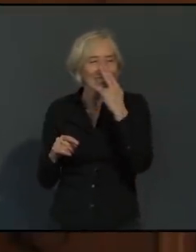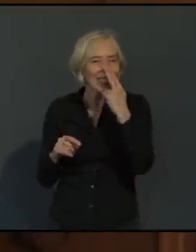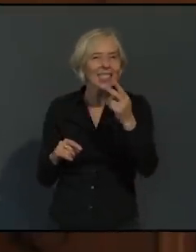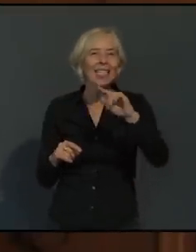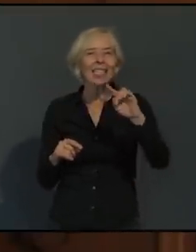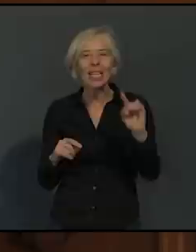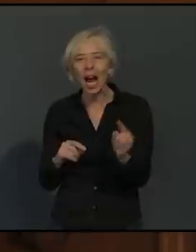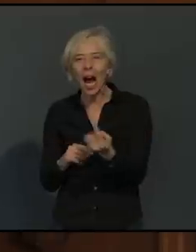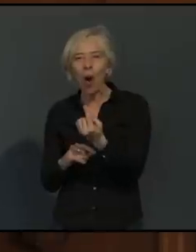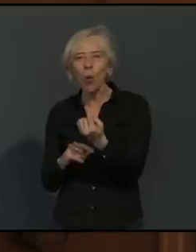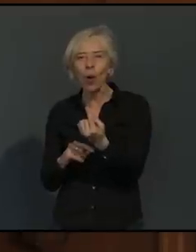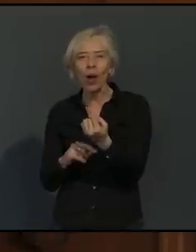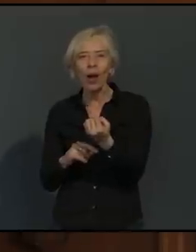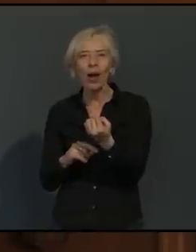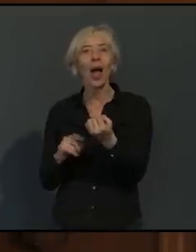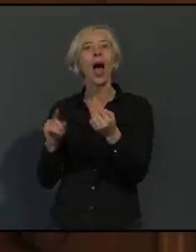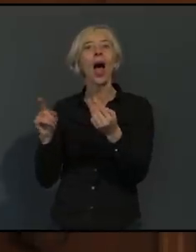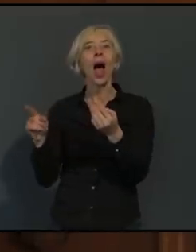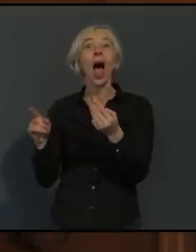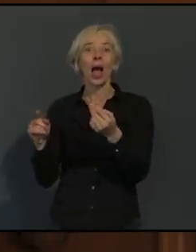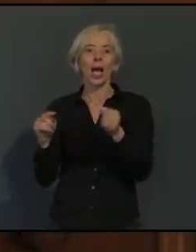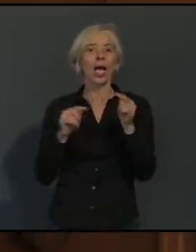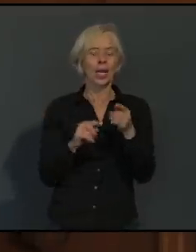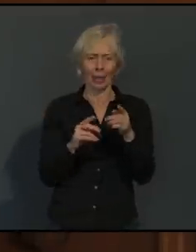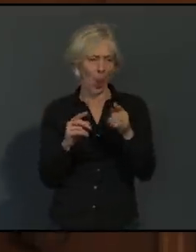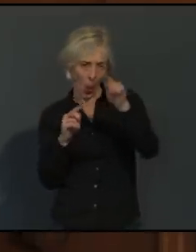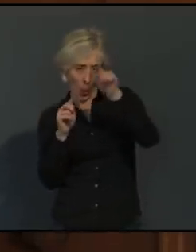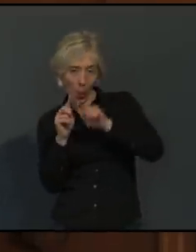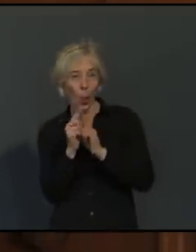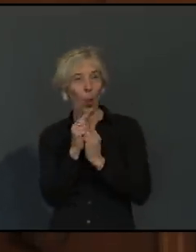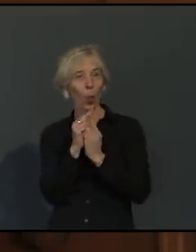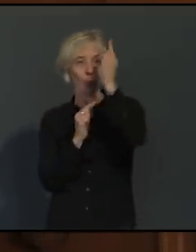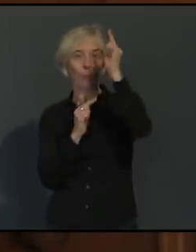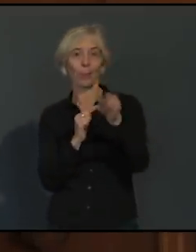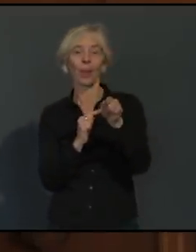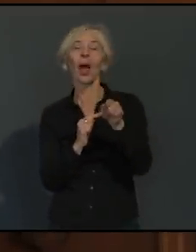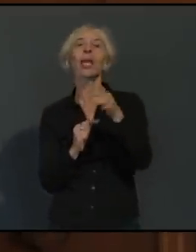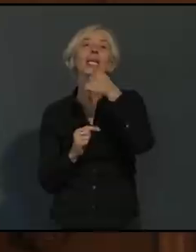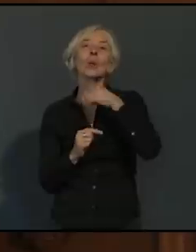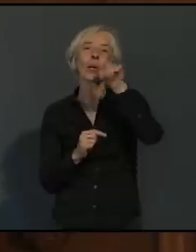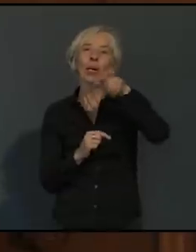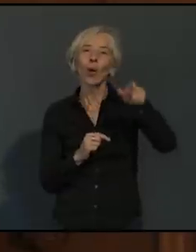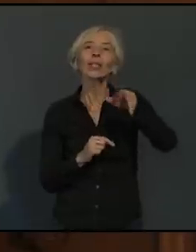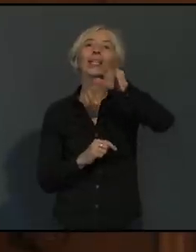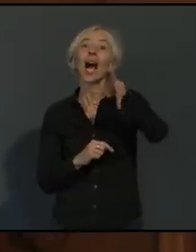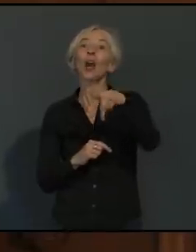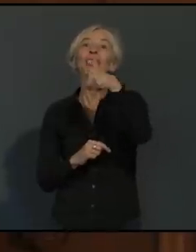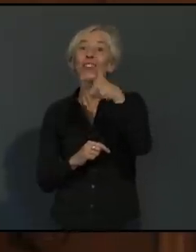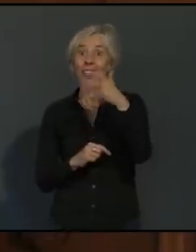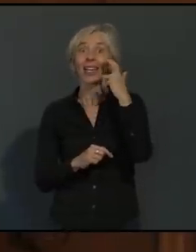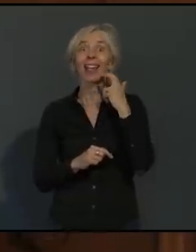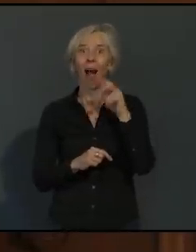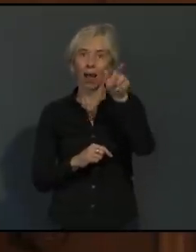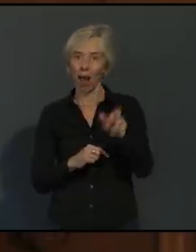so ein Höhepunkt inzwischen bei den 23-Jährigen. Das haben wir auch davor schon beobachtet. Zahlenmäßig